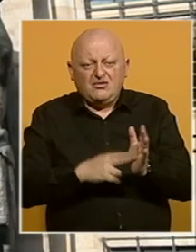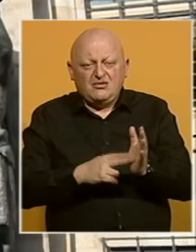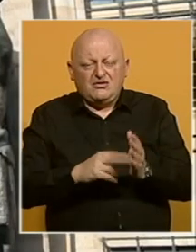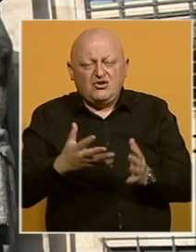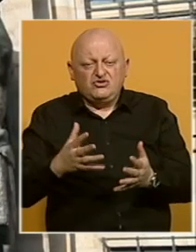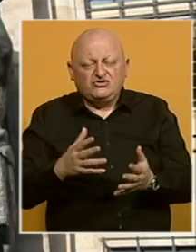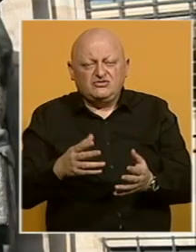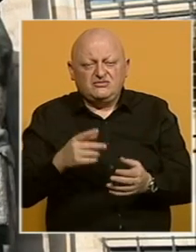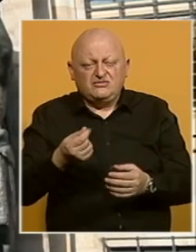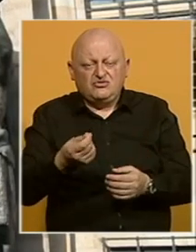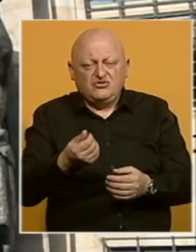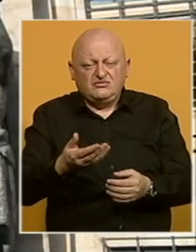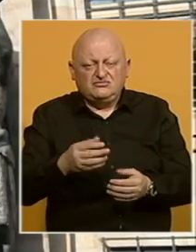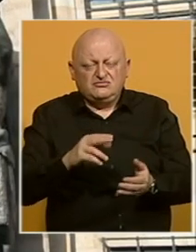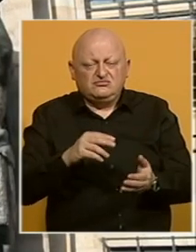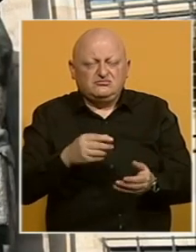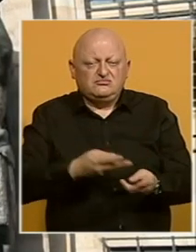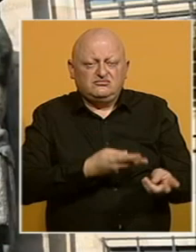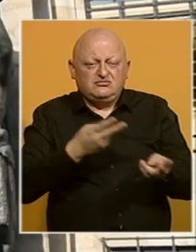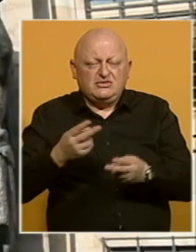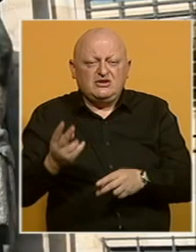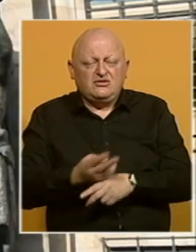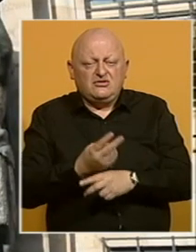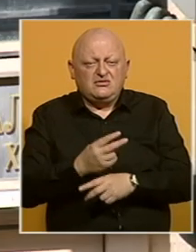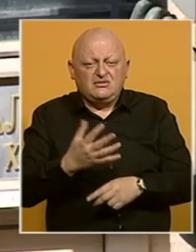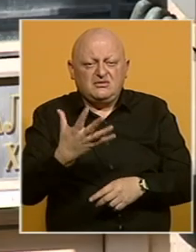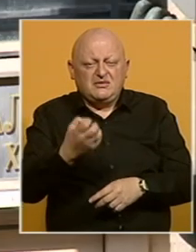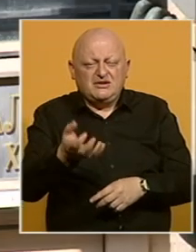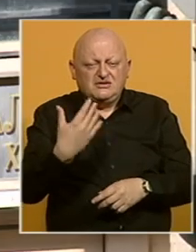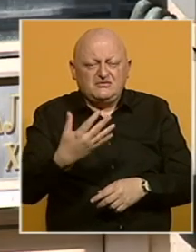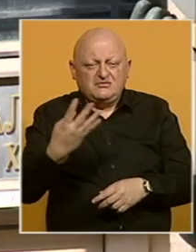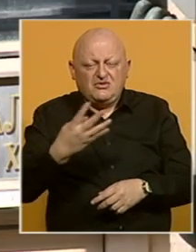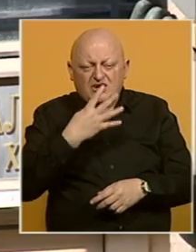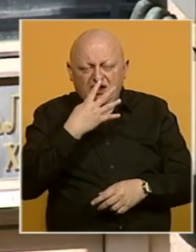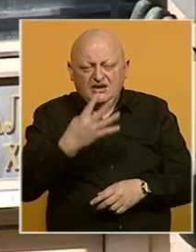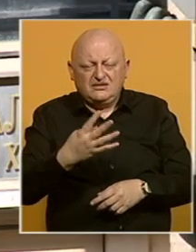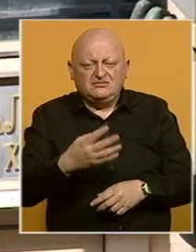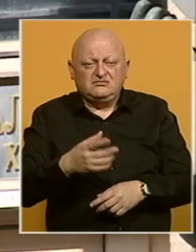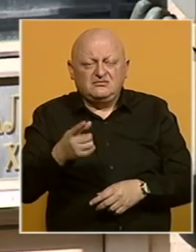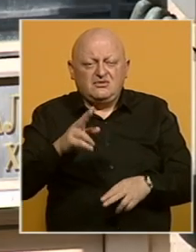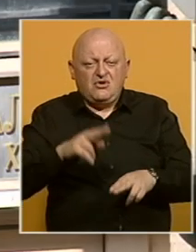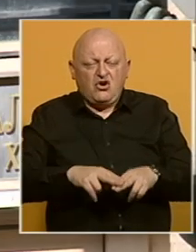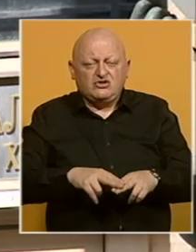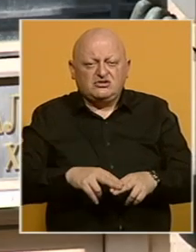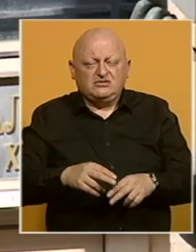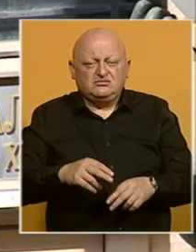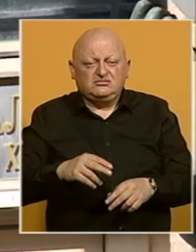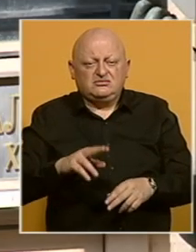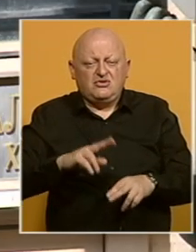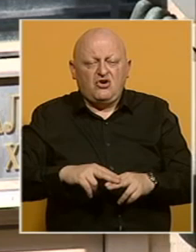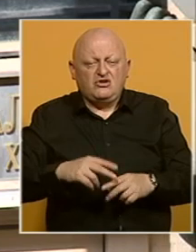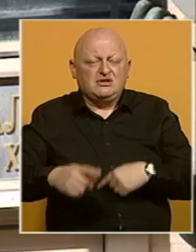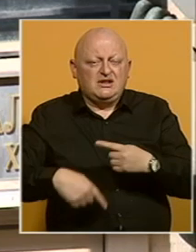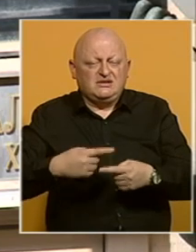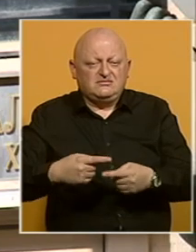od čega se na novčane doznake iz inostranstva odnosilo oko 554 miliona, a ostatak se odnosio na ostale